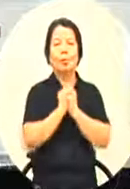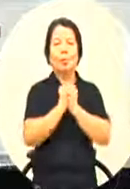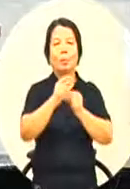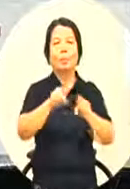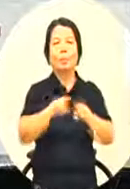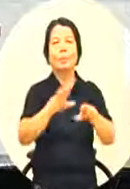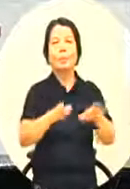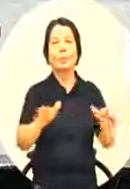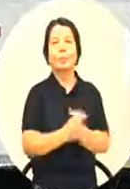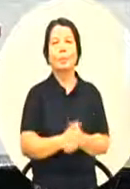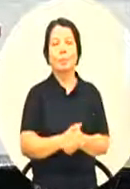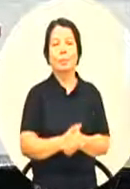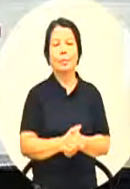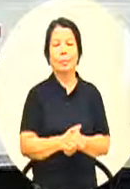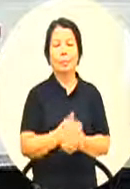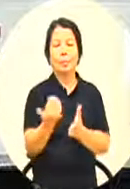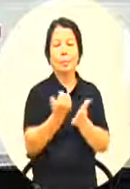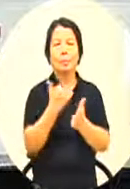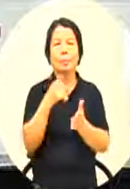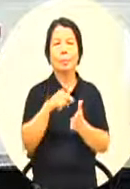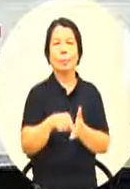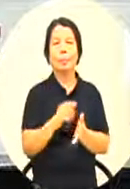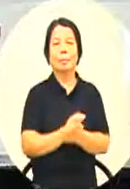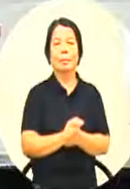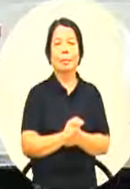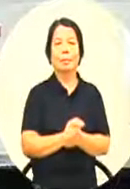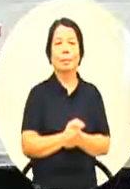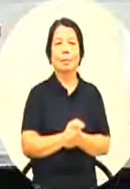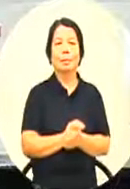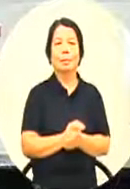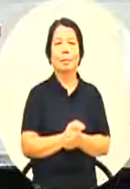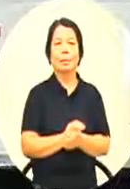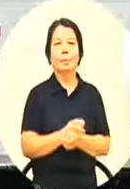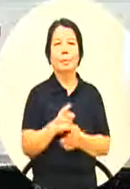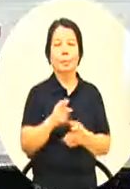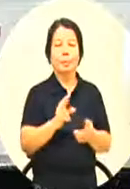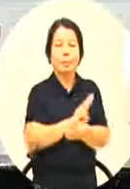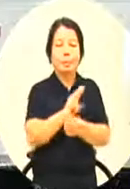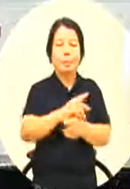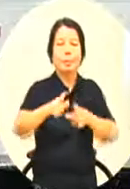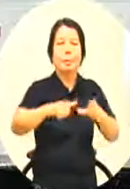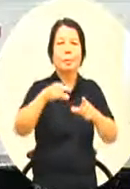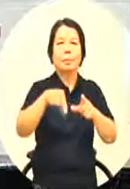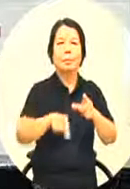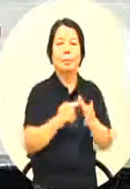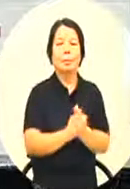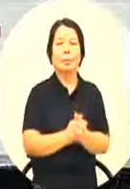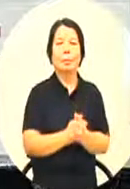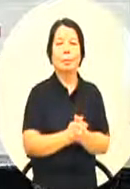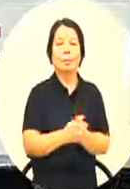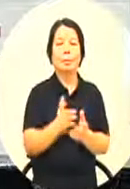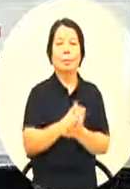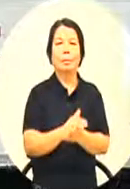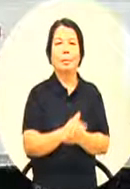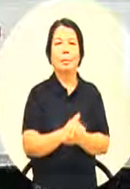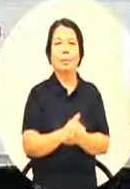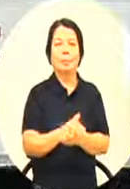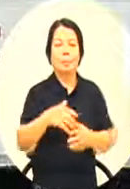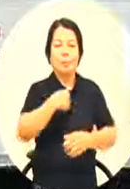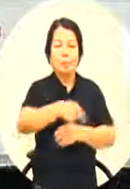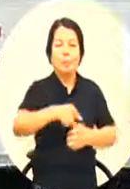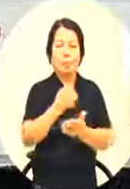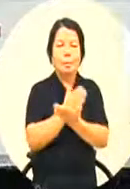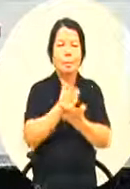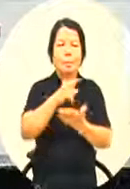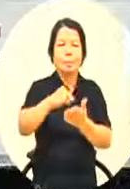然我也不认真讲什么那刚刚还有林雨婷议员还讲到的是林源地区的健康风险评估还有